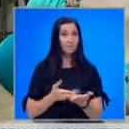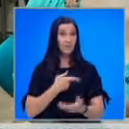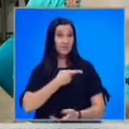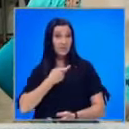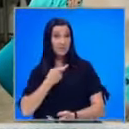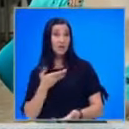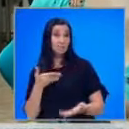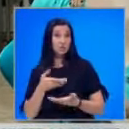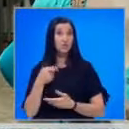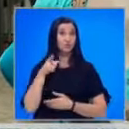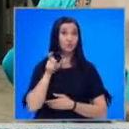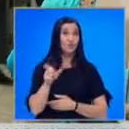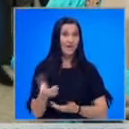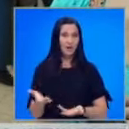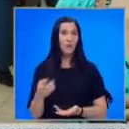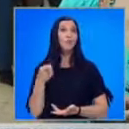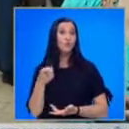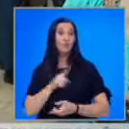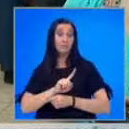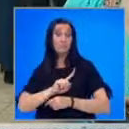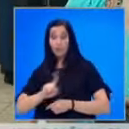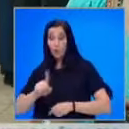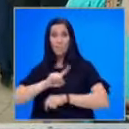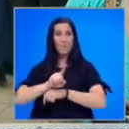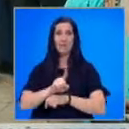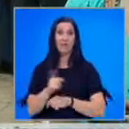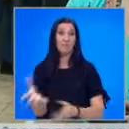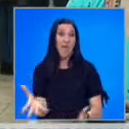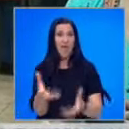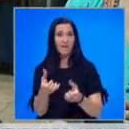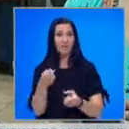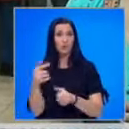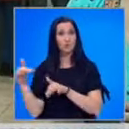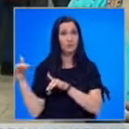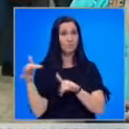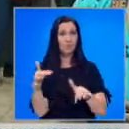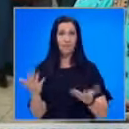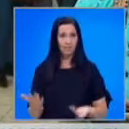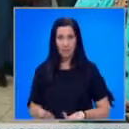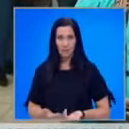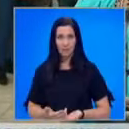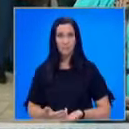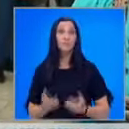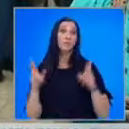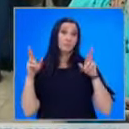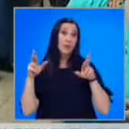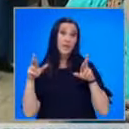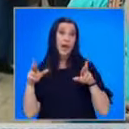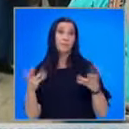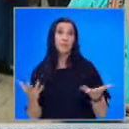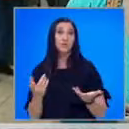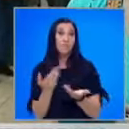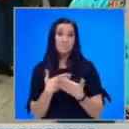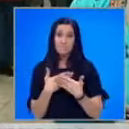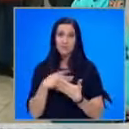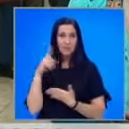също този човек. До момента не е разкрит този нападател, но се надявам, че в близките дни